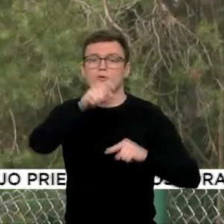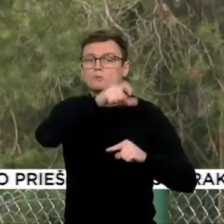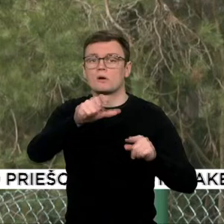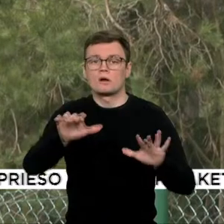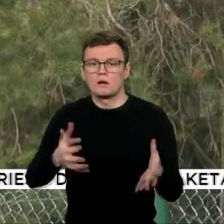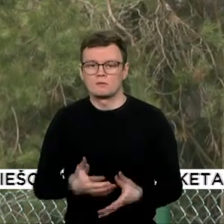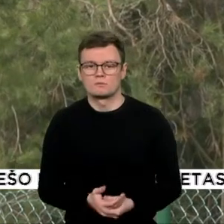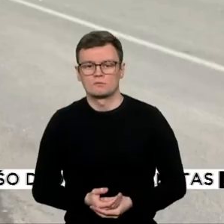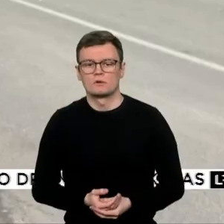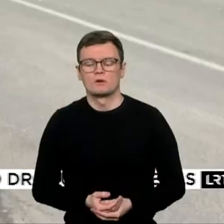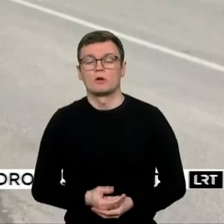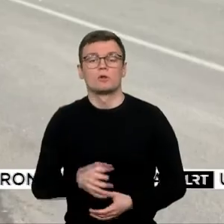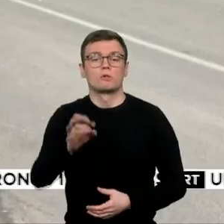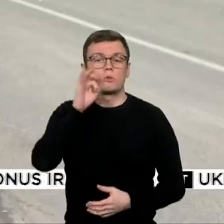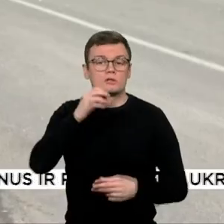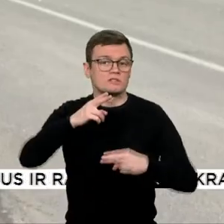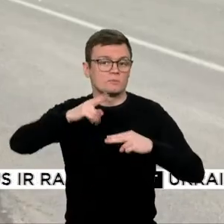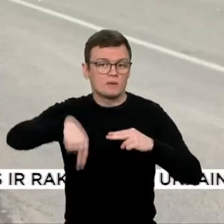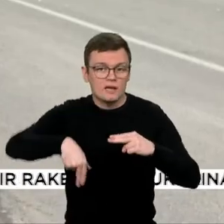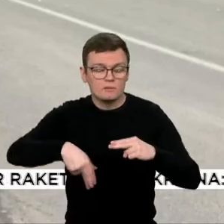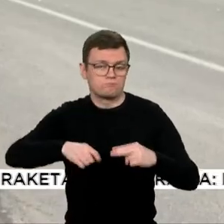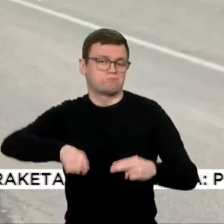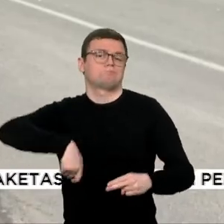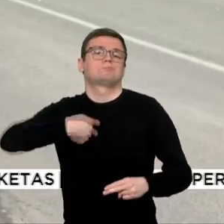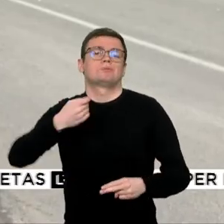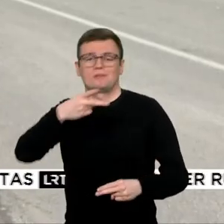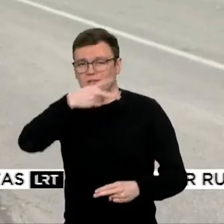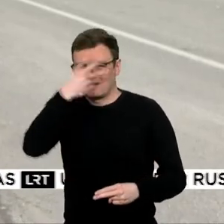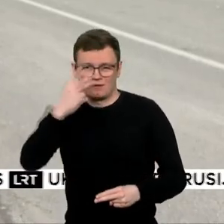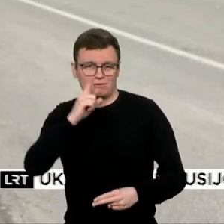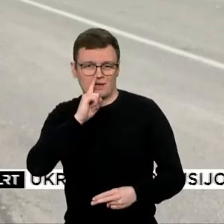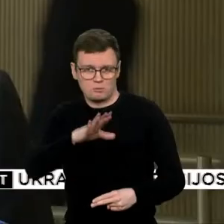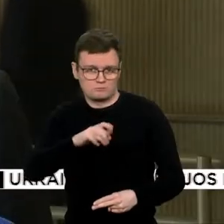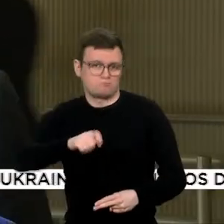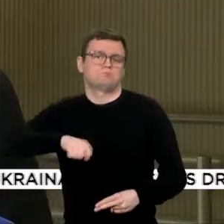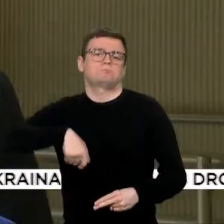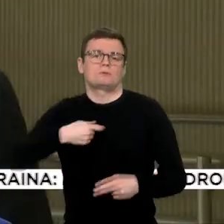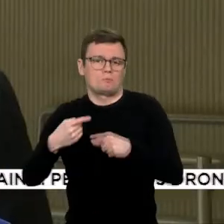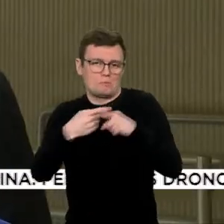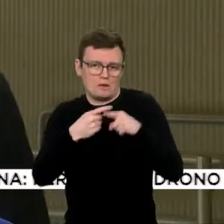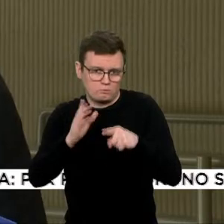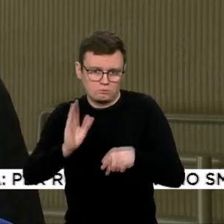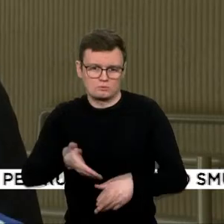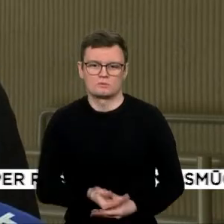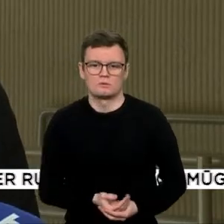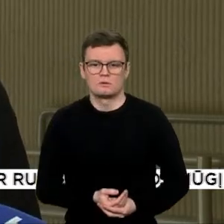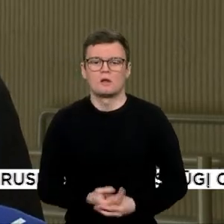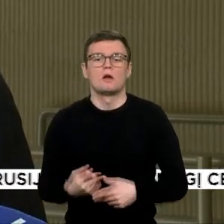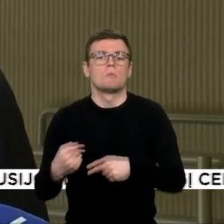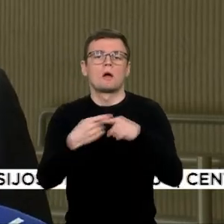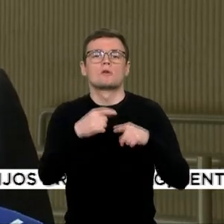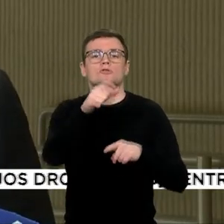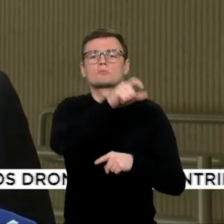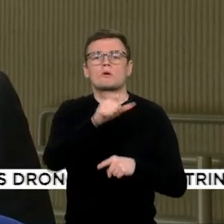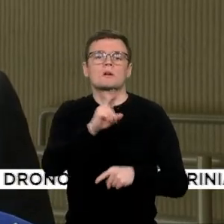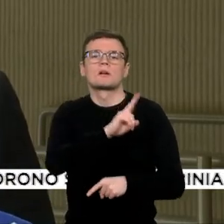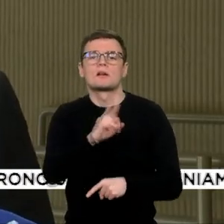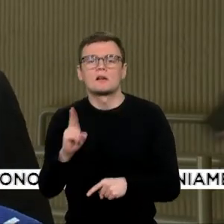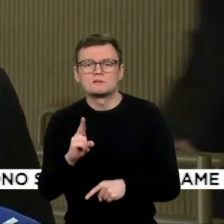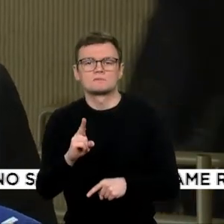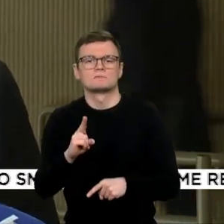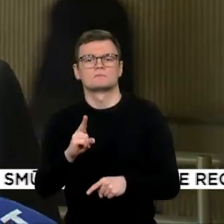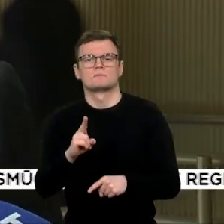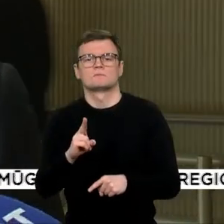sprendimas vis dėlto turės, tik ne Lietuvai. Tai, kad Baltarusio žmonės, kurie ir taip varganai gyvena, turės galima